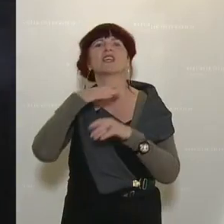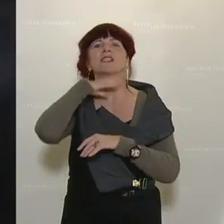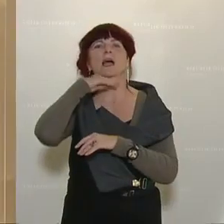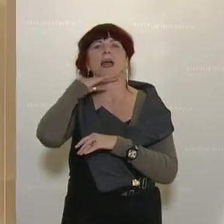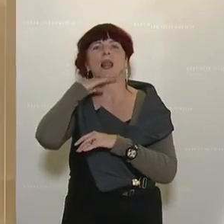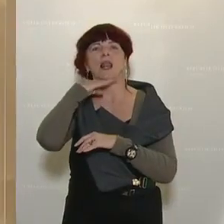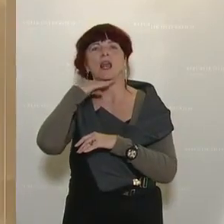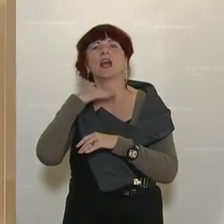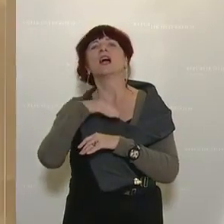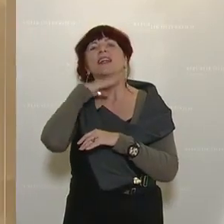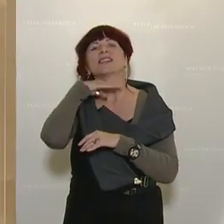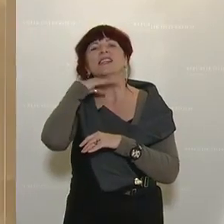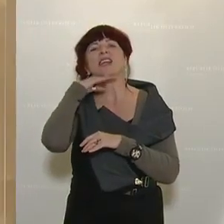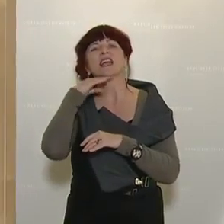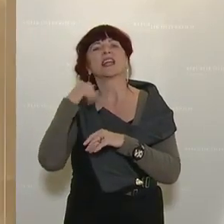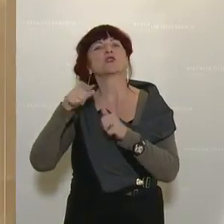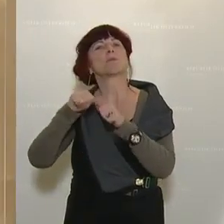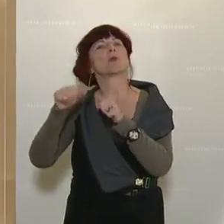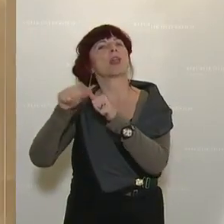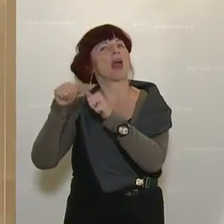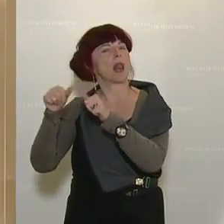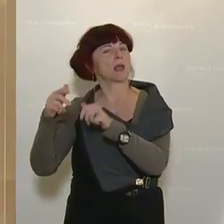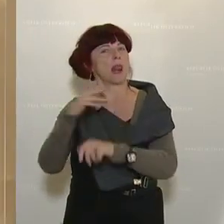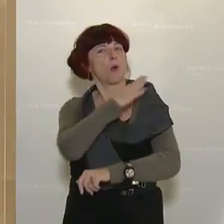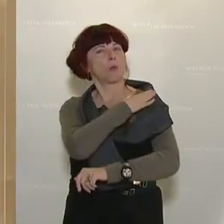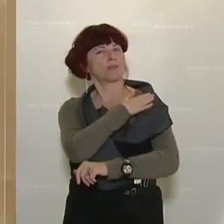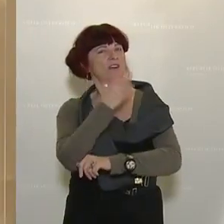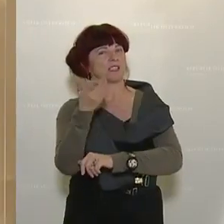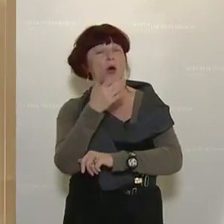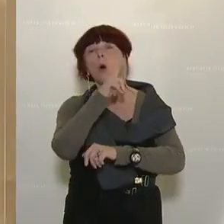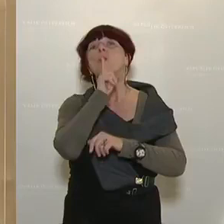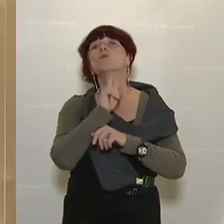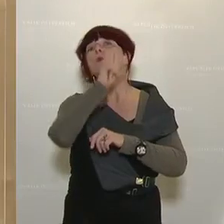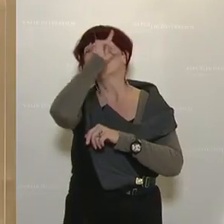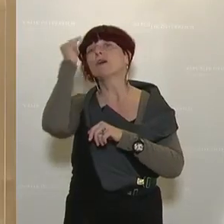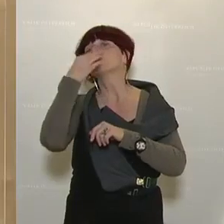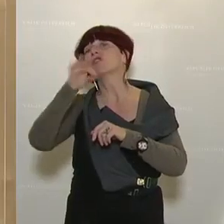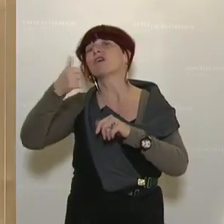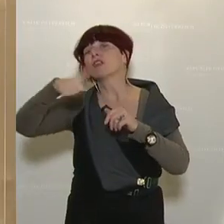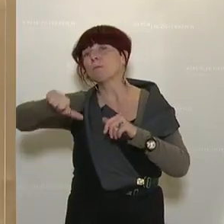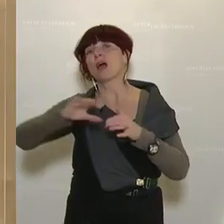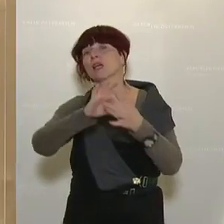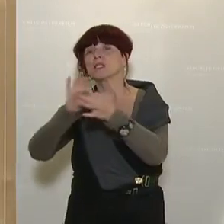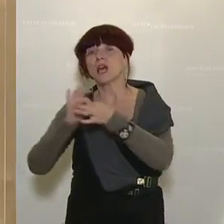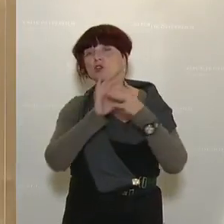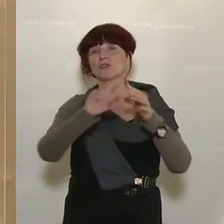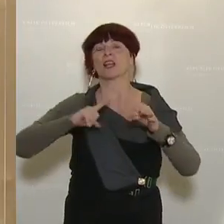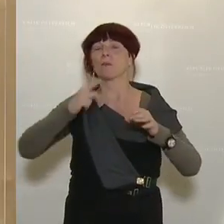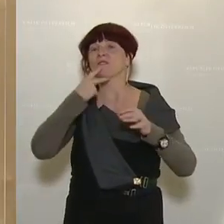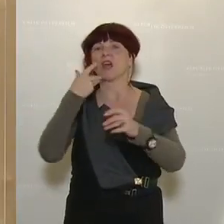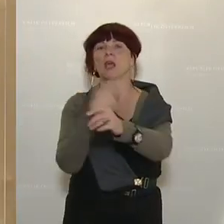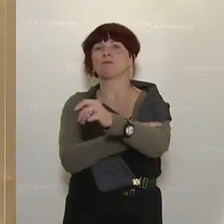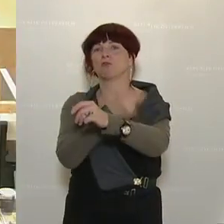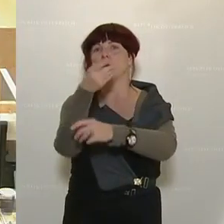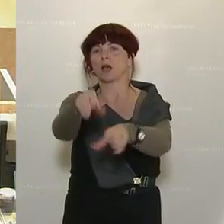das israelische Modell gelobt. Und das läuft darauf hinaus, dass nur jene Menschen am gesellschaftlichen Leben teilnehmen können, die sich impfen lassen.